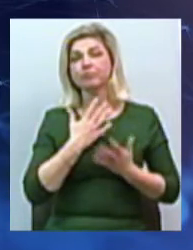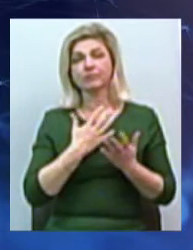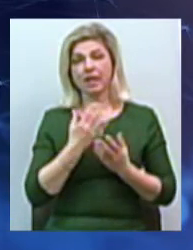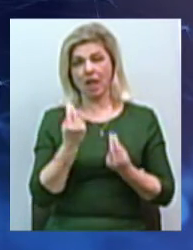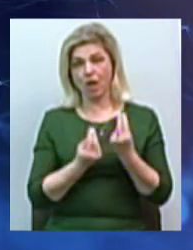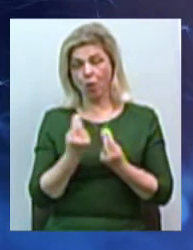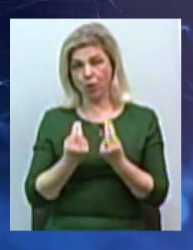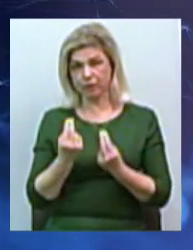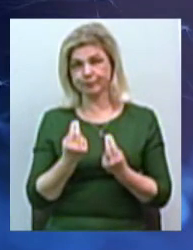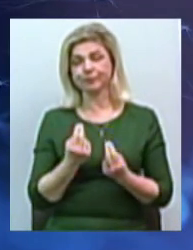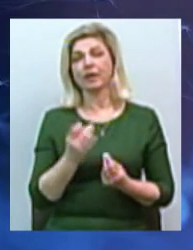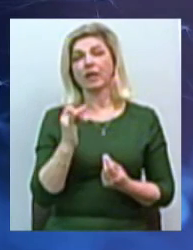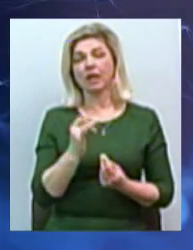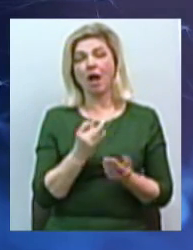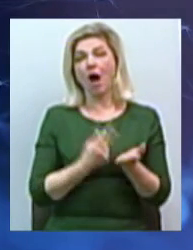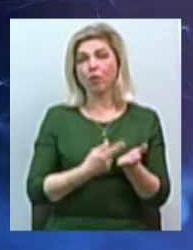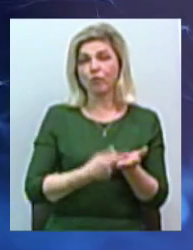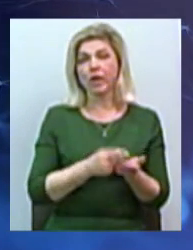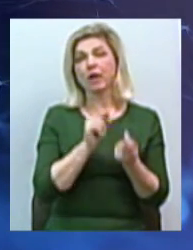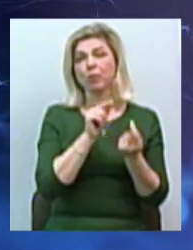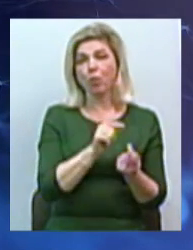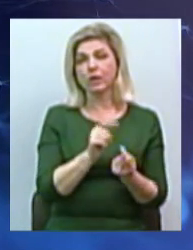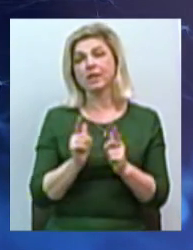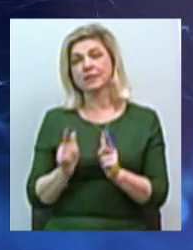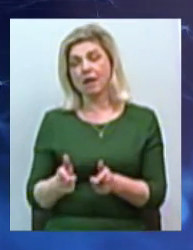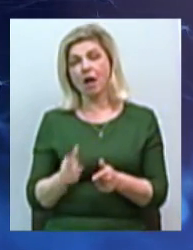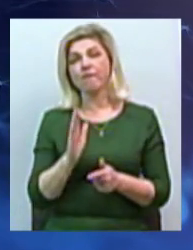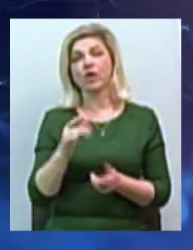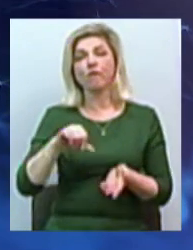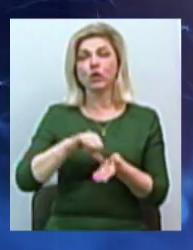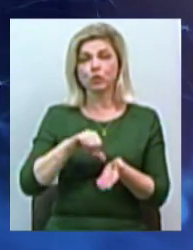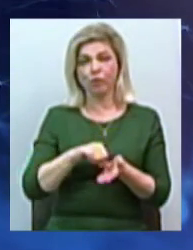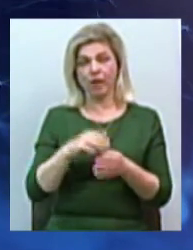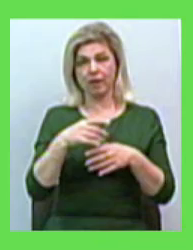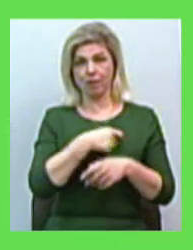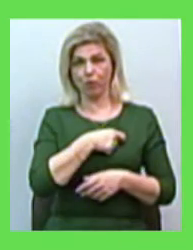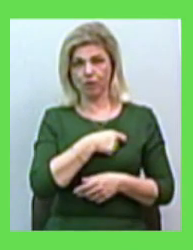зміст документу, аргументи за і проти у виступах народних обранців, будь ласка.